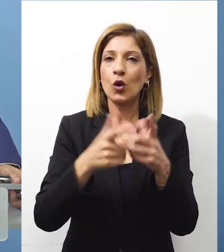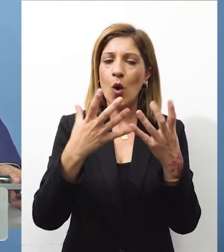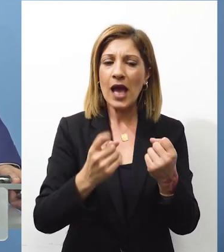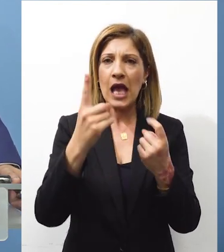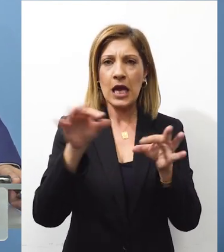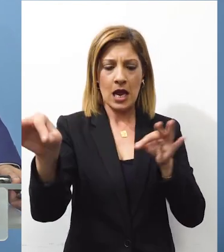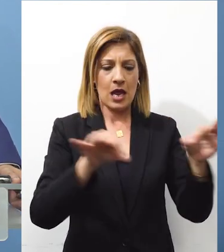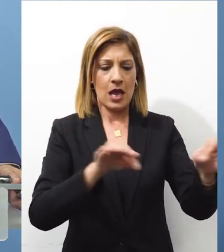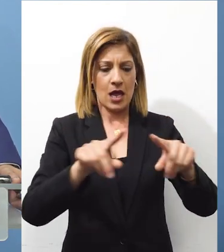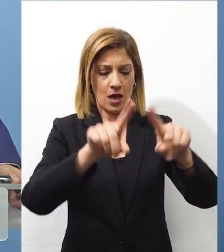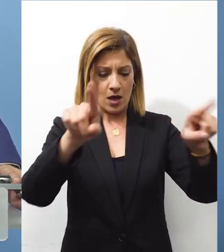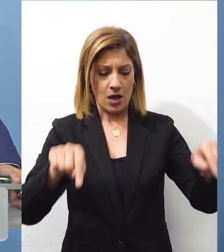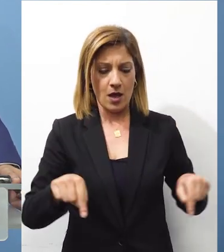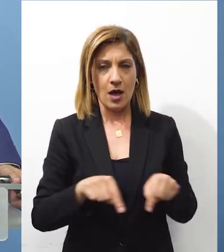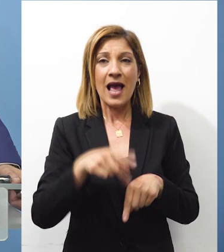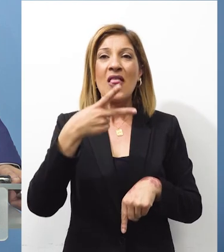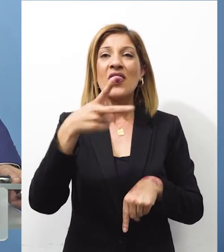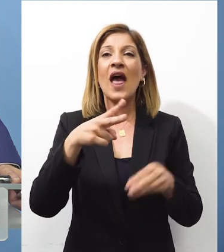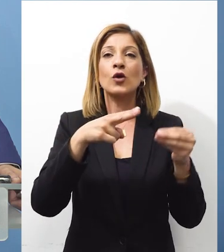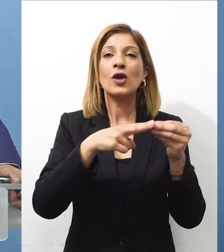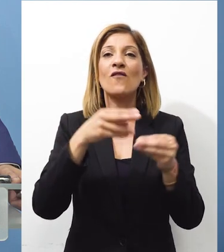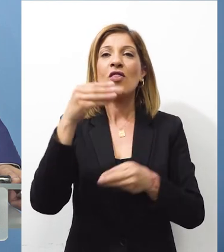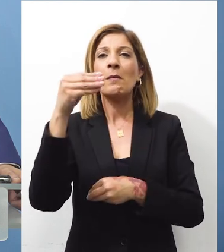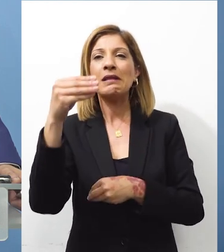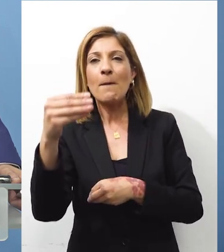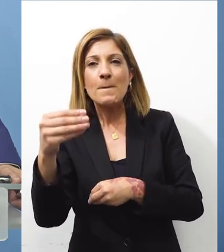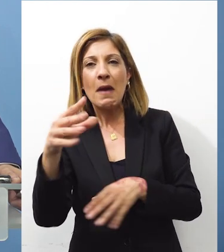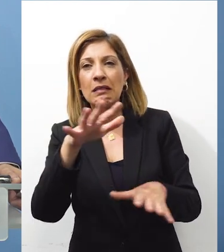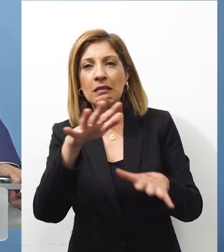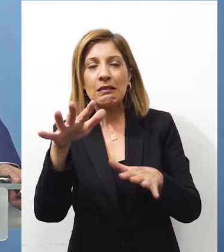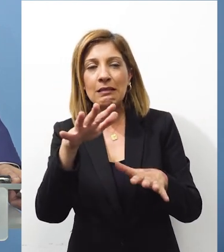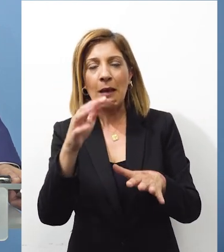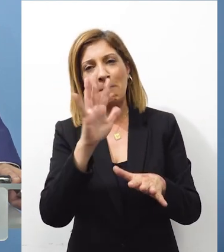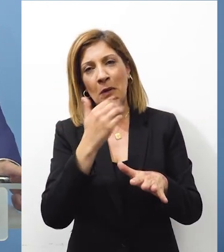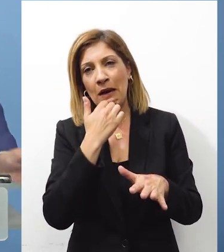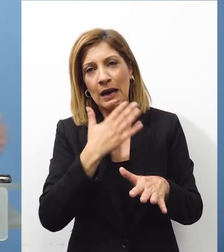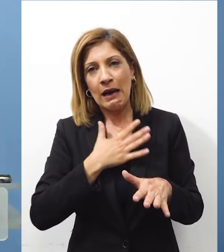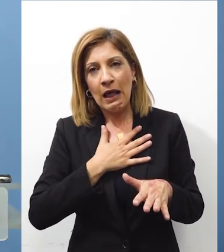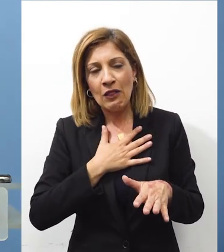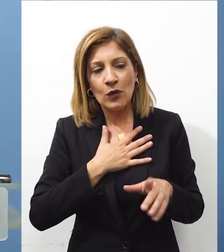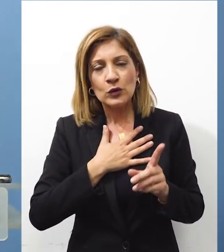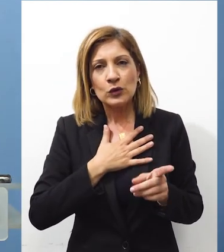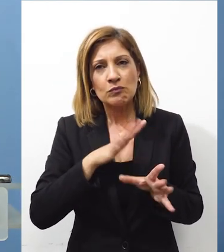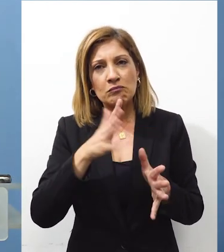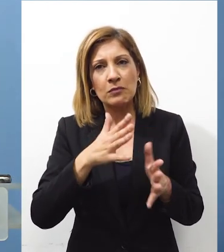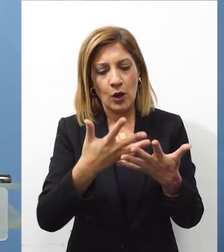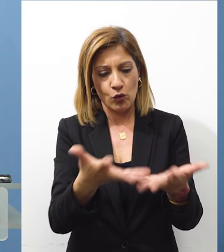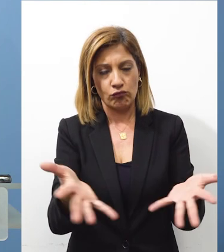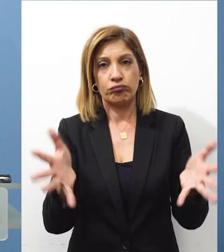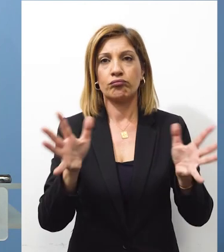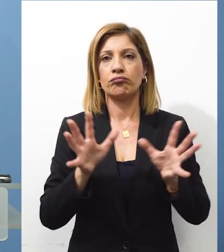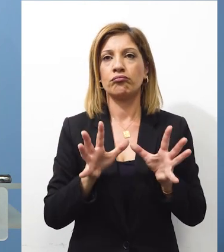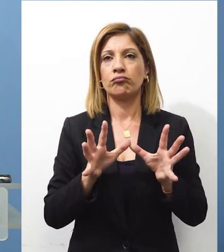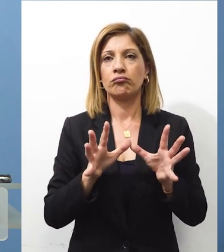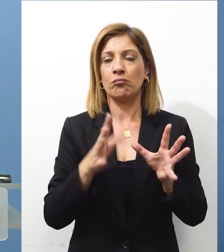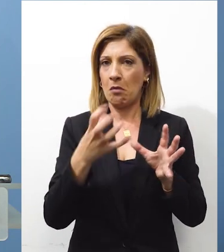τεμάχιον 275 αν δεν κάνω λάθος Το οποίο είναι περιφραγμένο